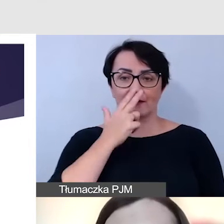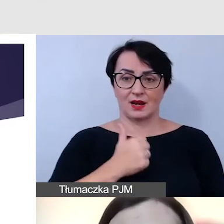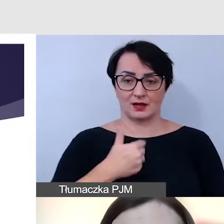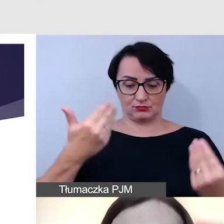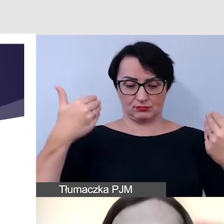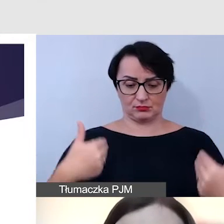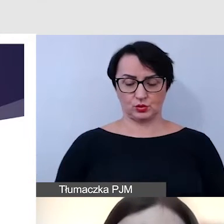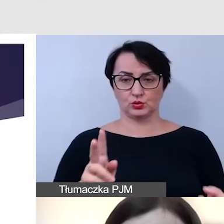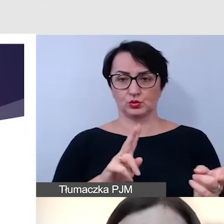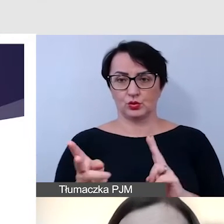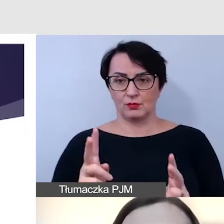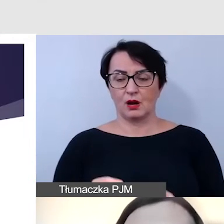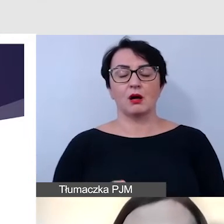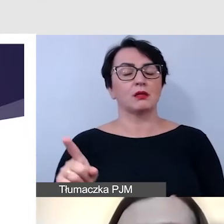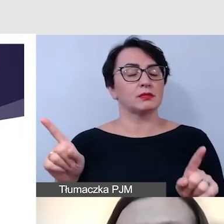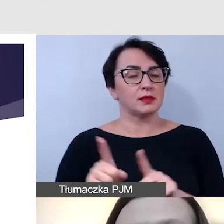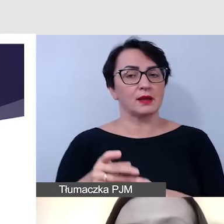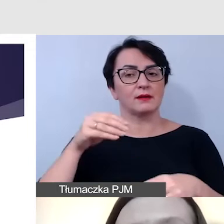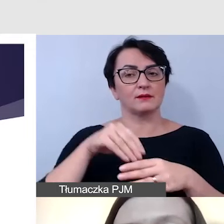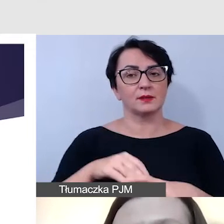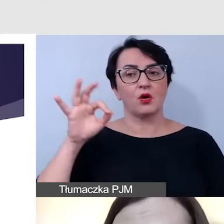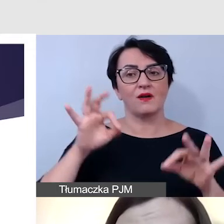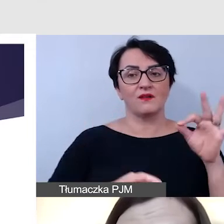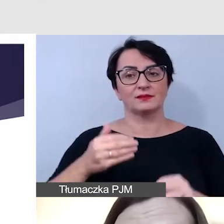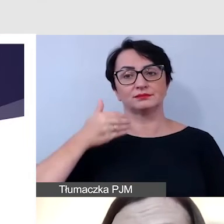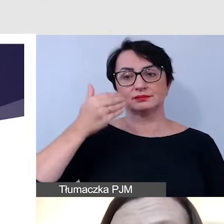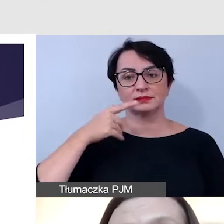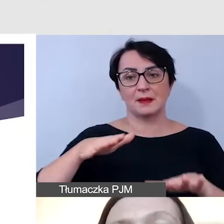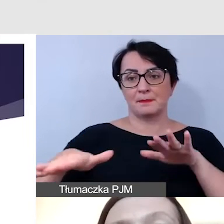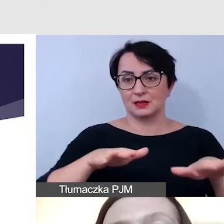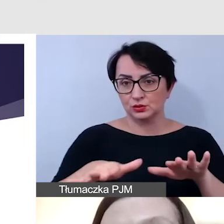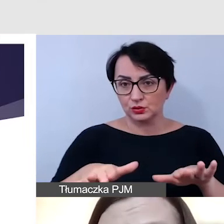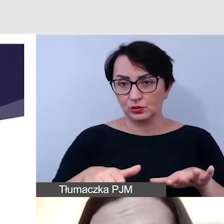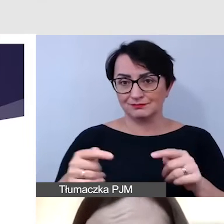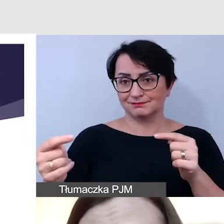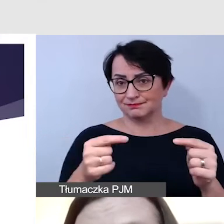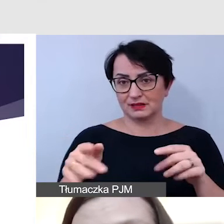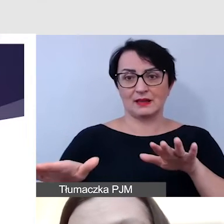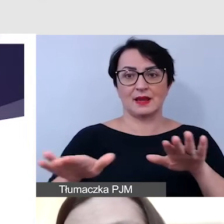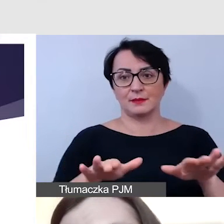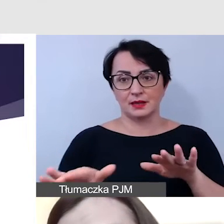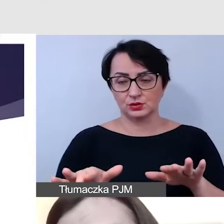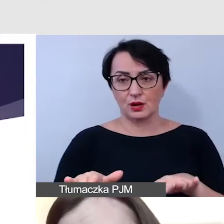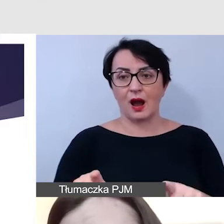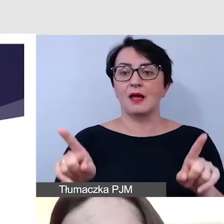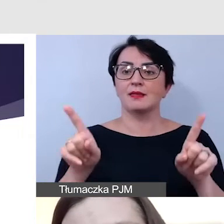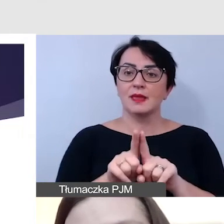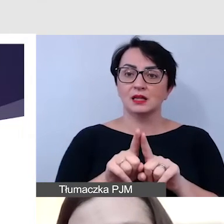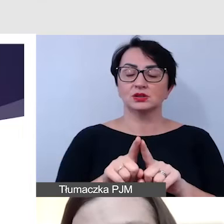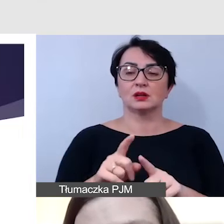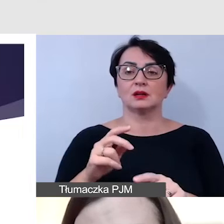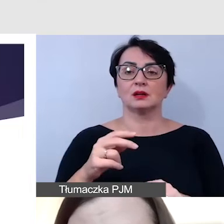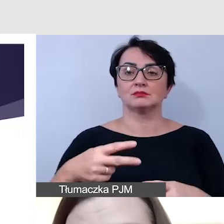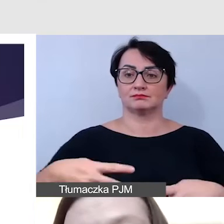konferencji stacjonarnej, wykładu stacjonarnego, debaty stacjonarnej, jak i wersji